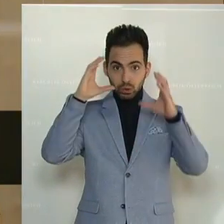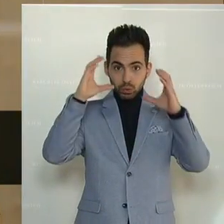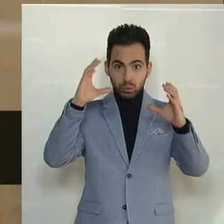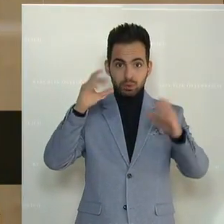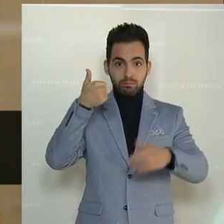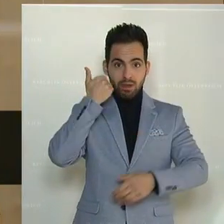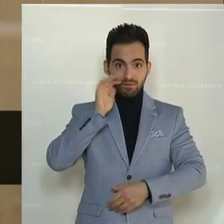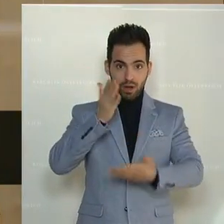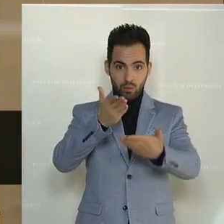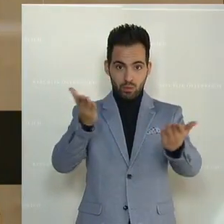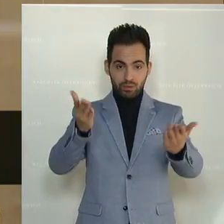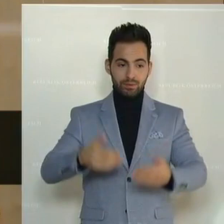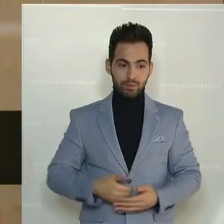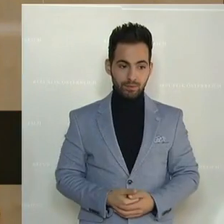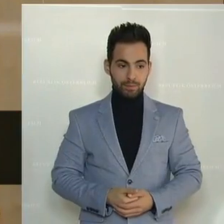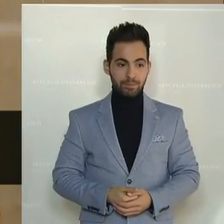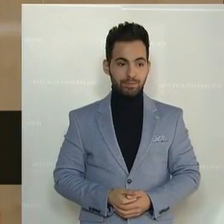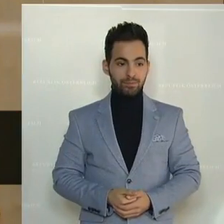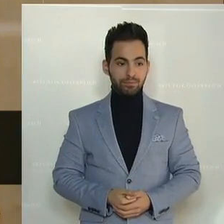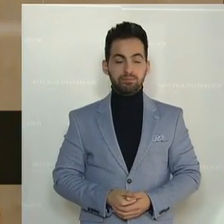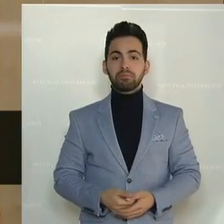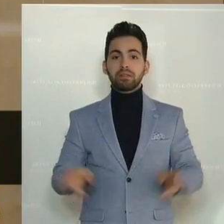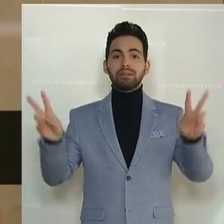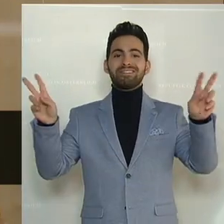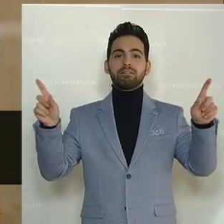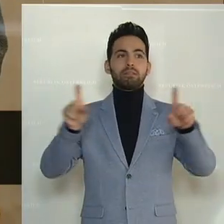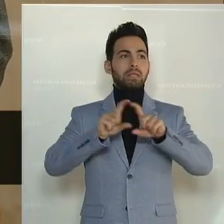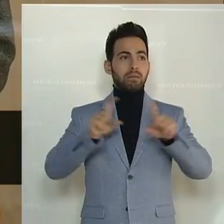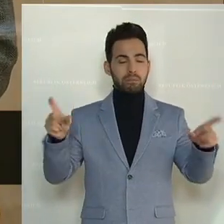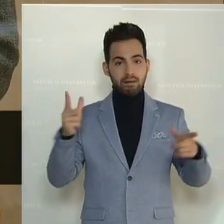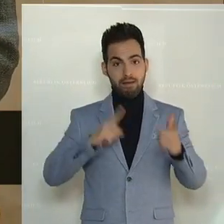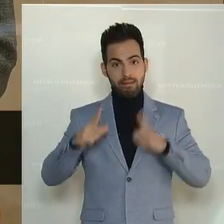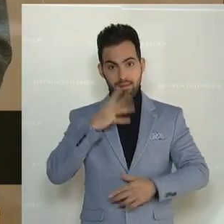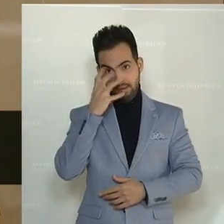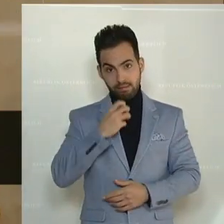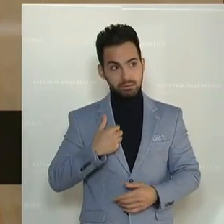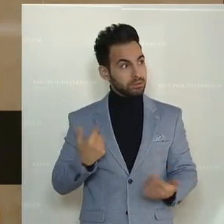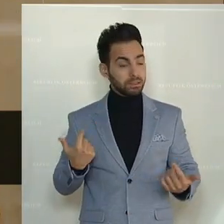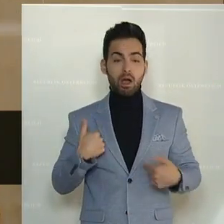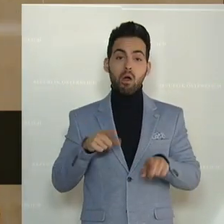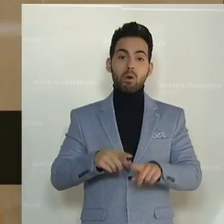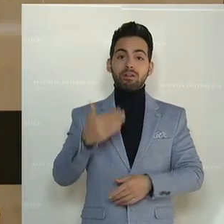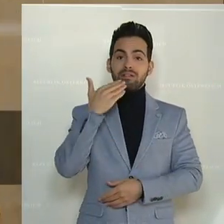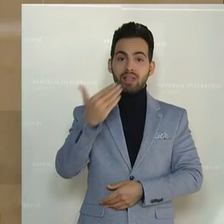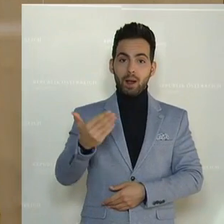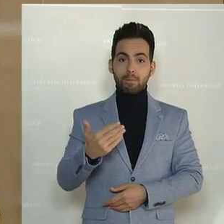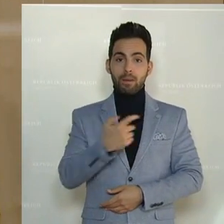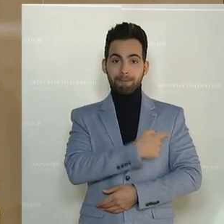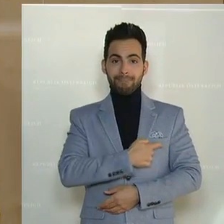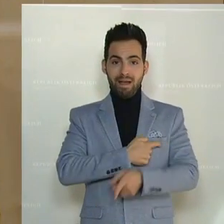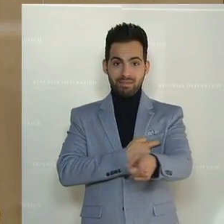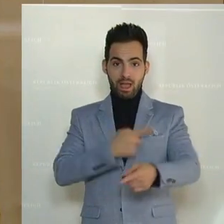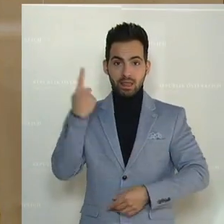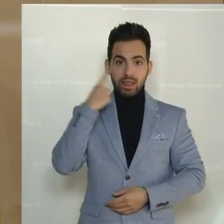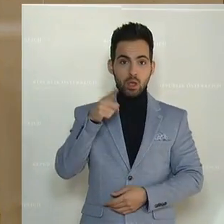und Zuseher, das Thema ist ja leider ein sehr ernstes und ich bin auch dankbar, der Fraktion der NEOS